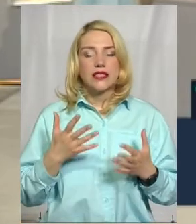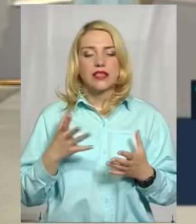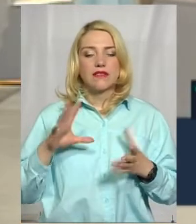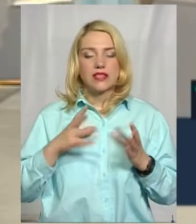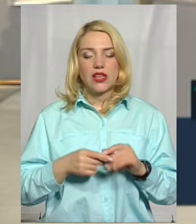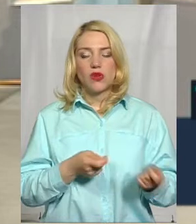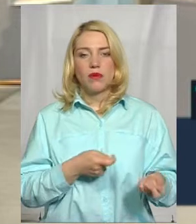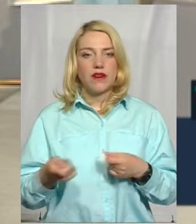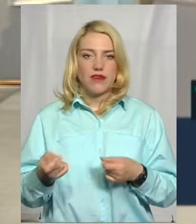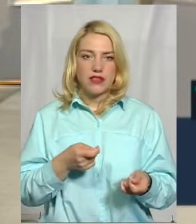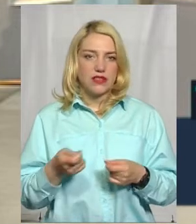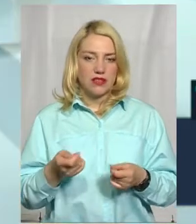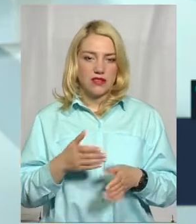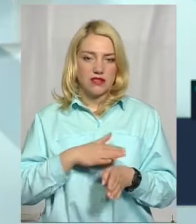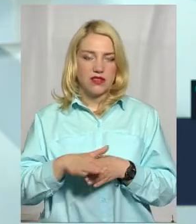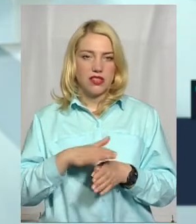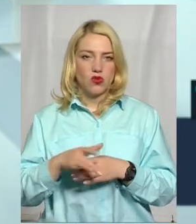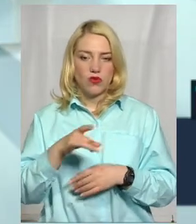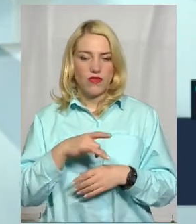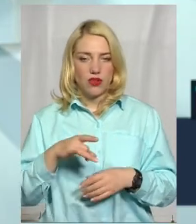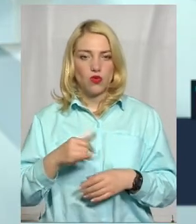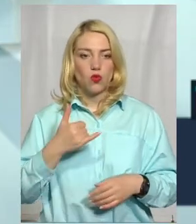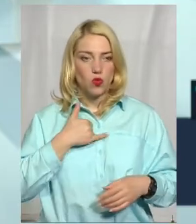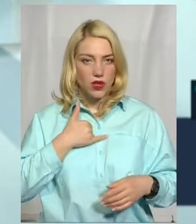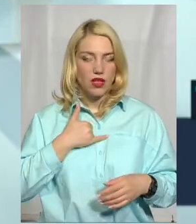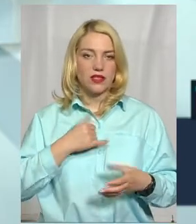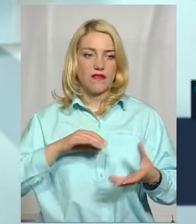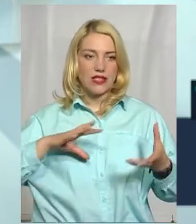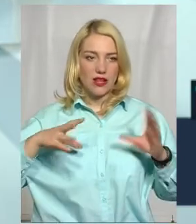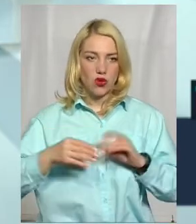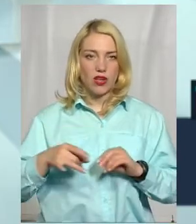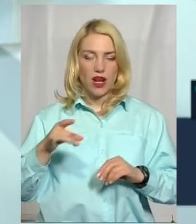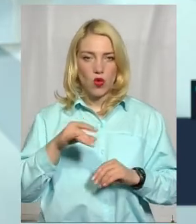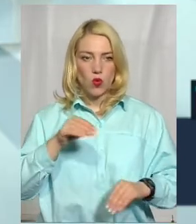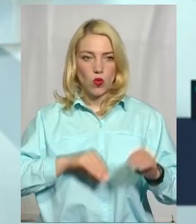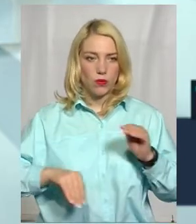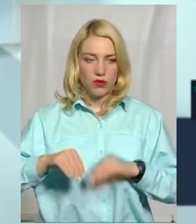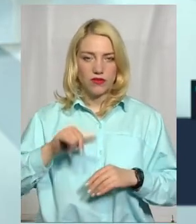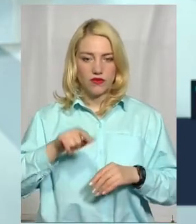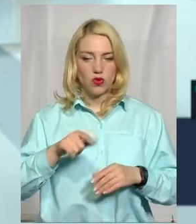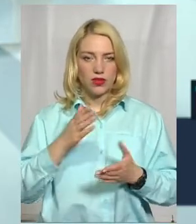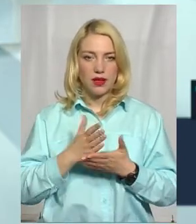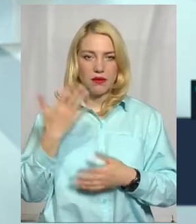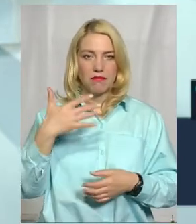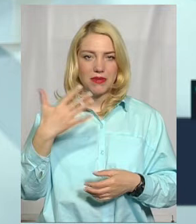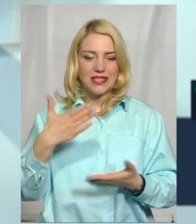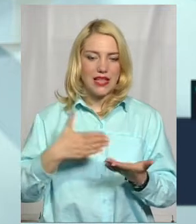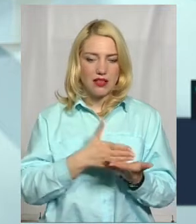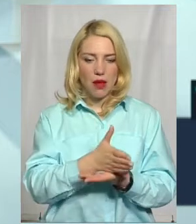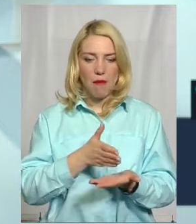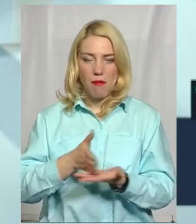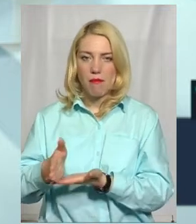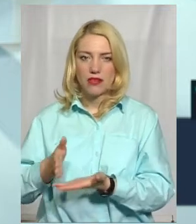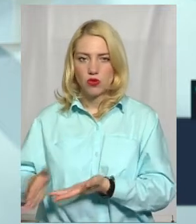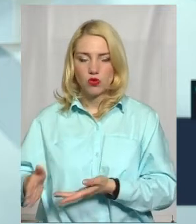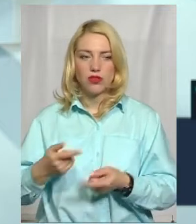перевезення? В нас всього район укомплектований, в нього є 50 маршрутів, на якому